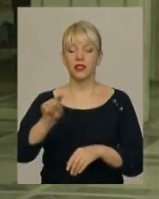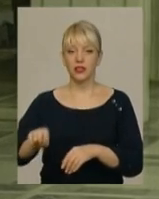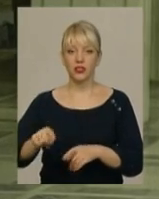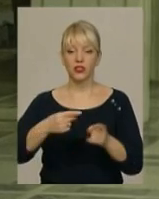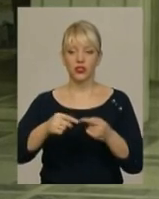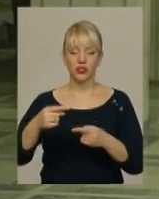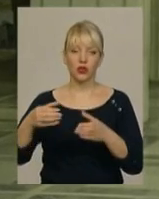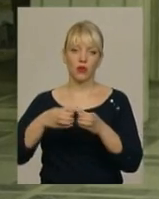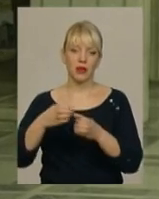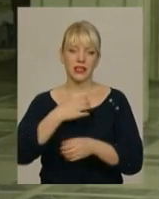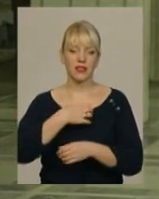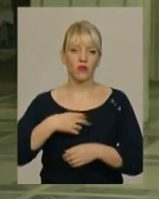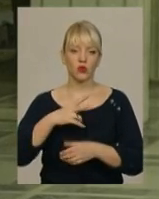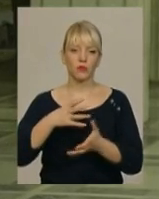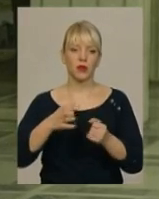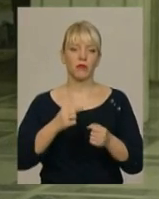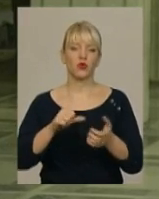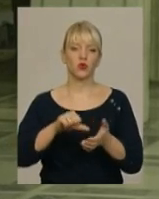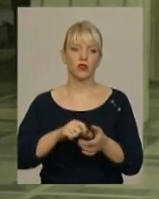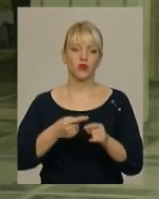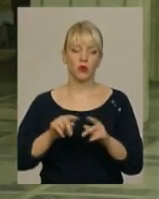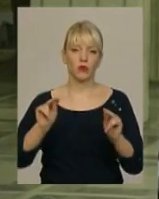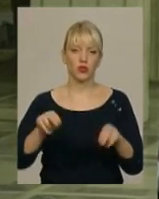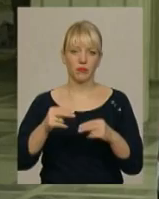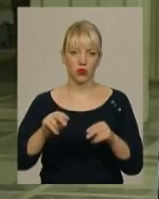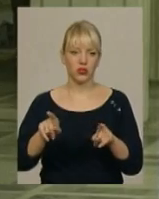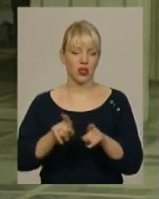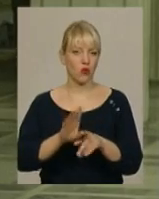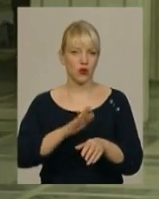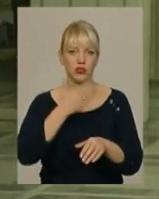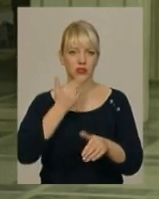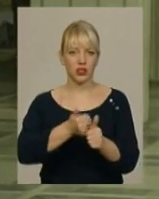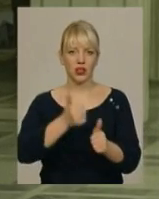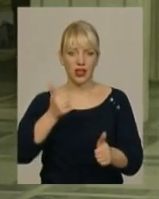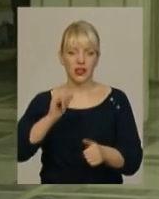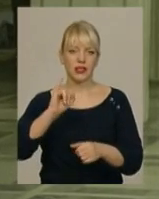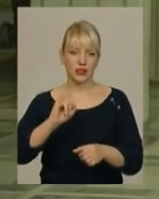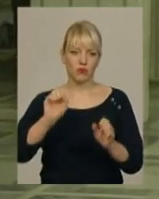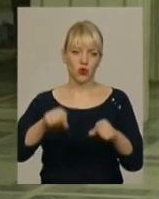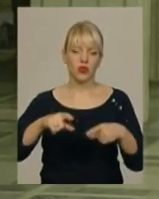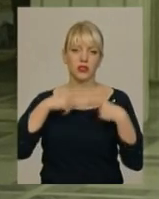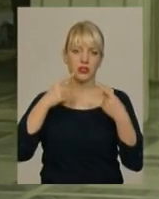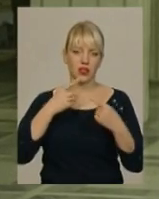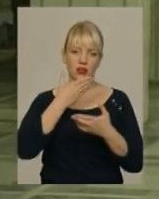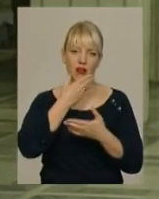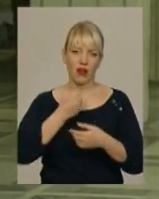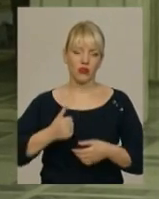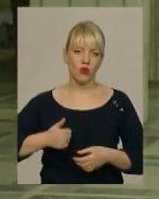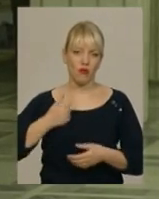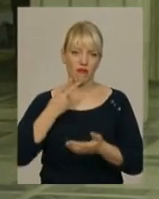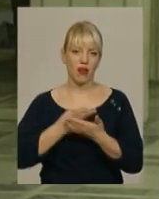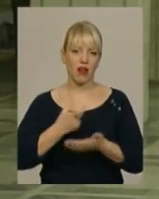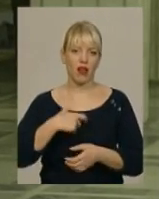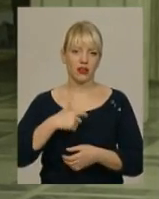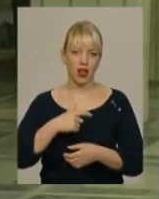приймають участь в цьому чемпіонаті, теж не пасуть задніх і можна сказати, що достойно виглядають. Я думаю, що